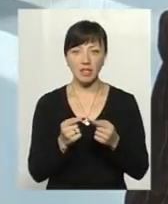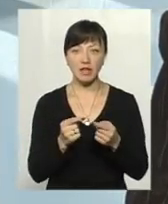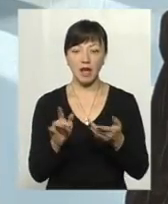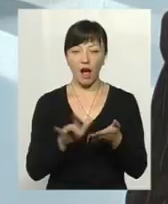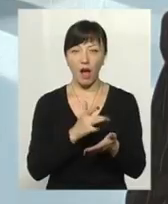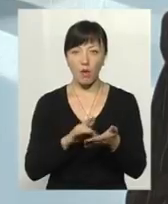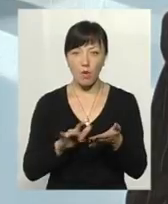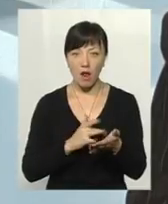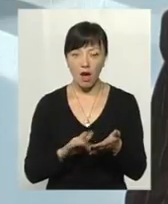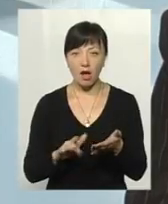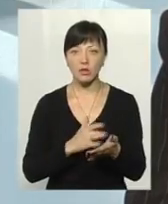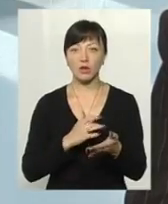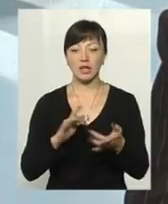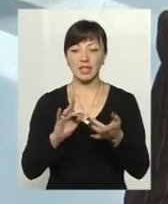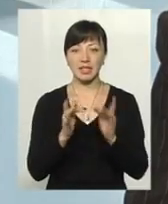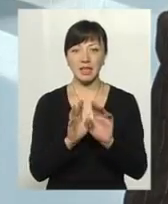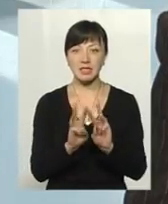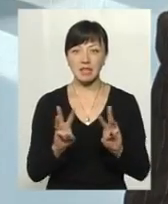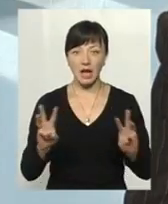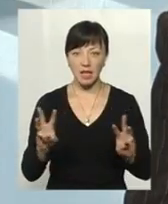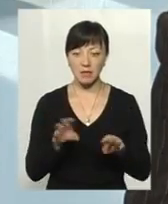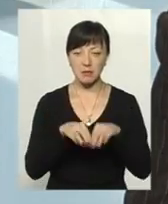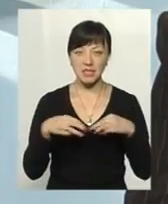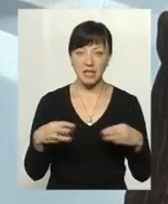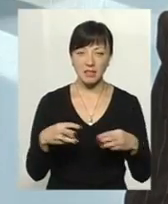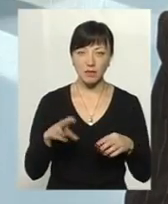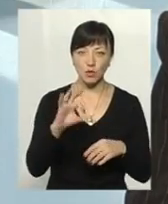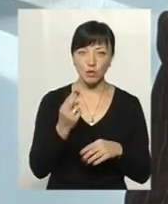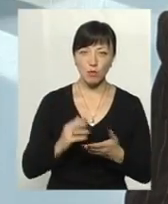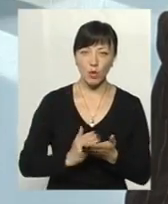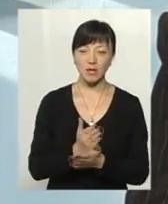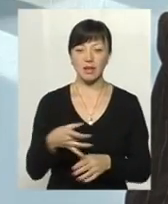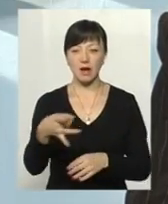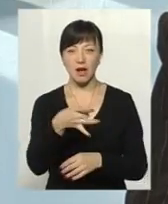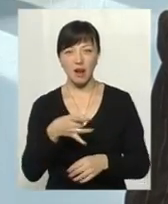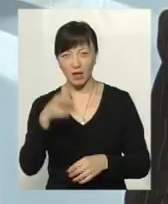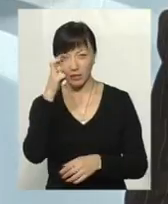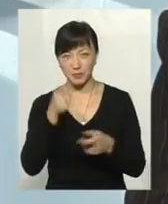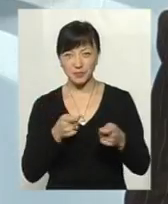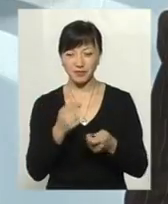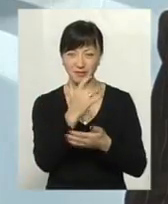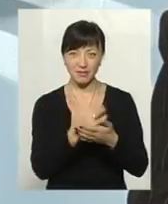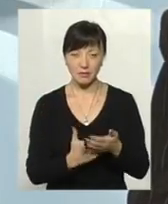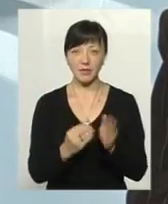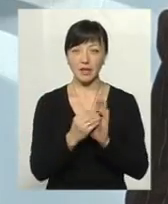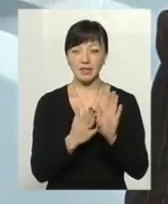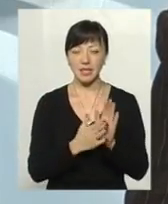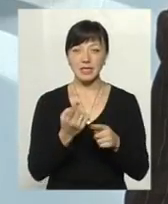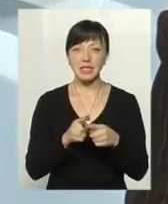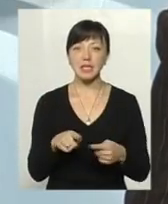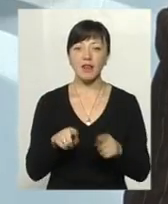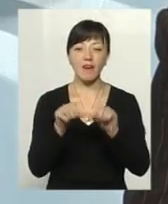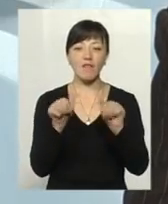на сайтах Мінсоцполітики, на сайтах Департаменту соціального захисту, райдержадміністрації, місьвиконкомів. І зазначена методика